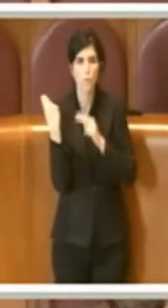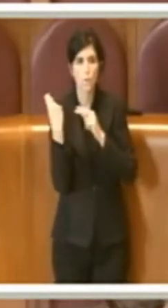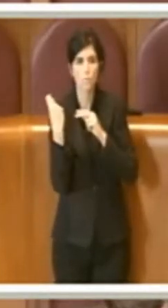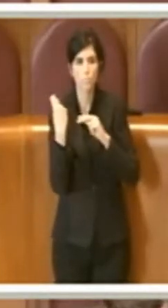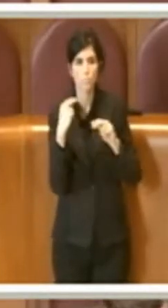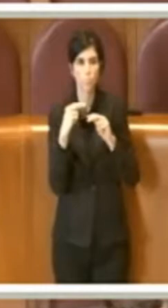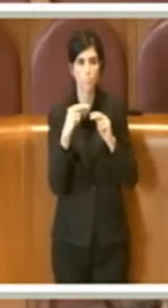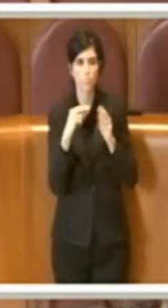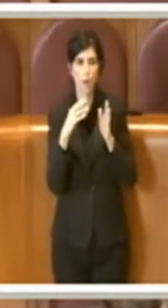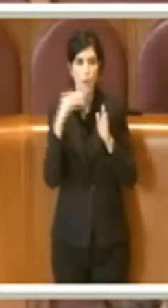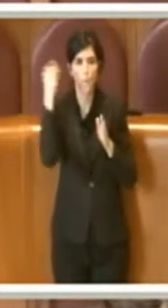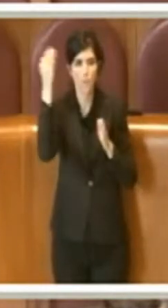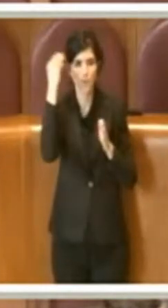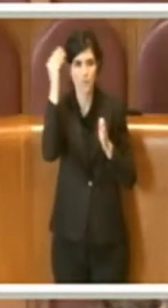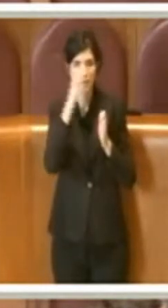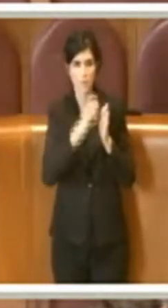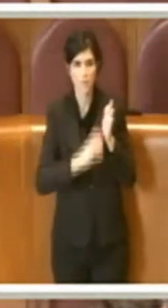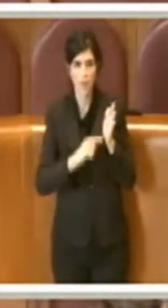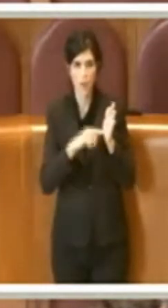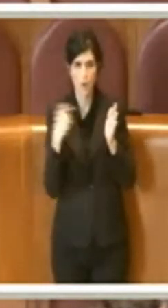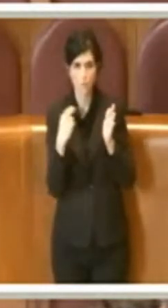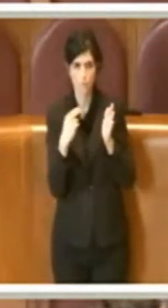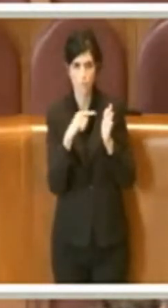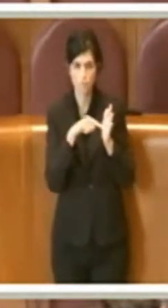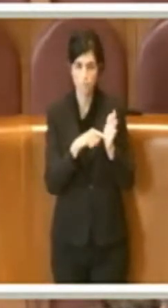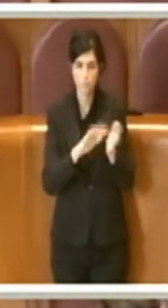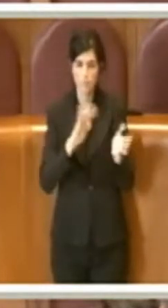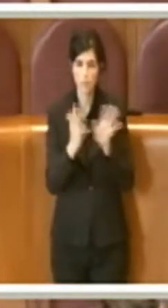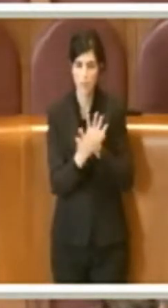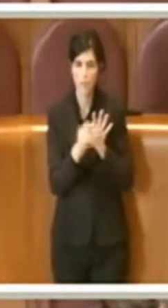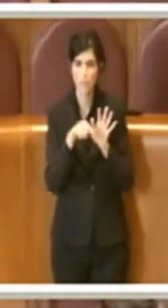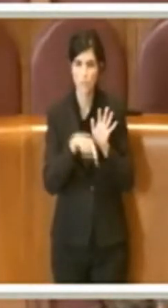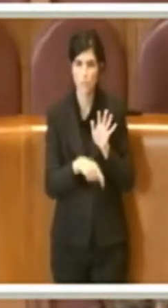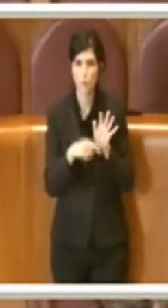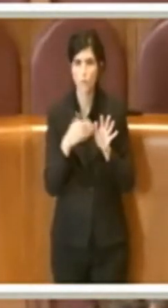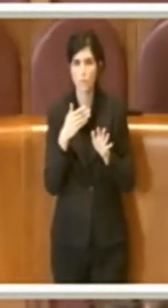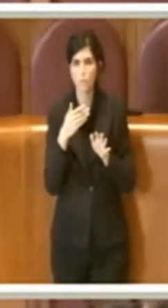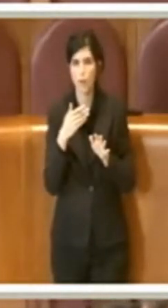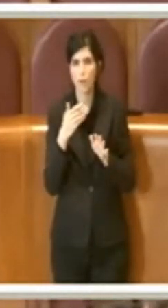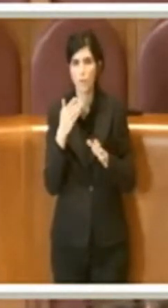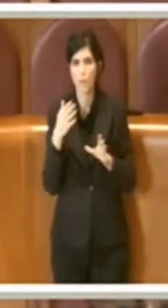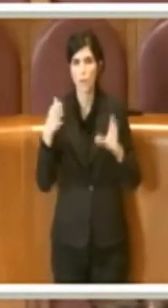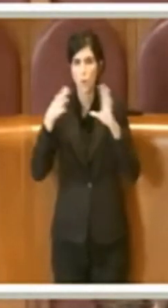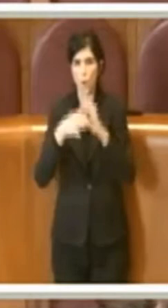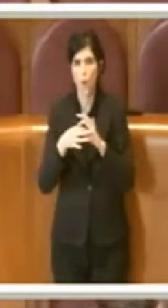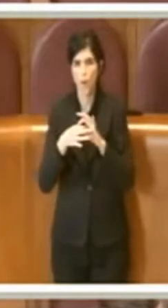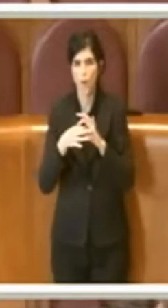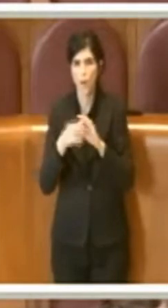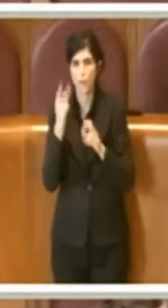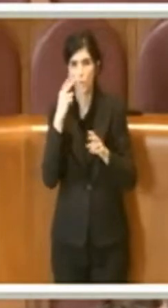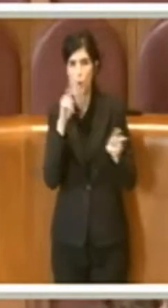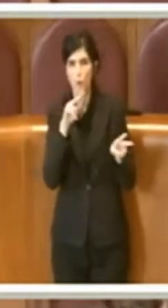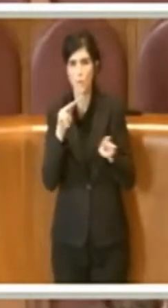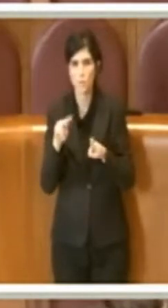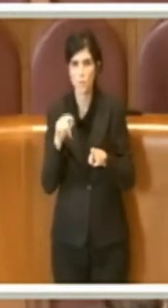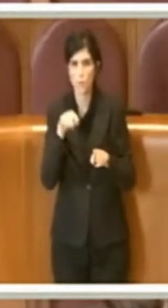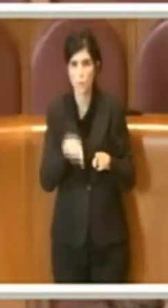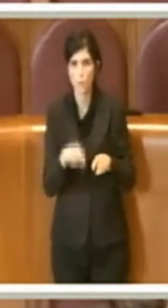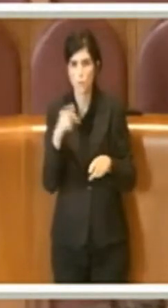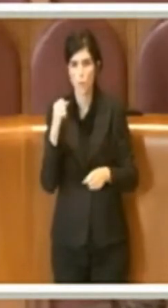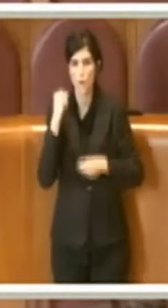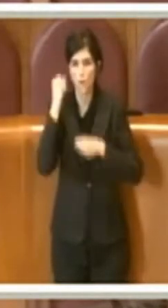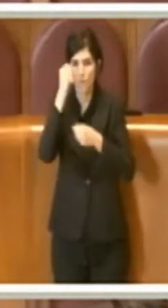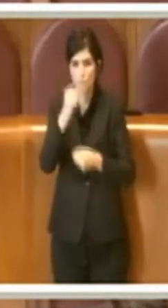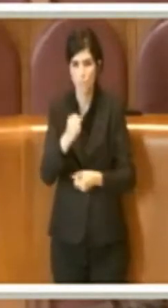trasformandolo proprio in conseguenza dell'istruttoria che era stata fatta sul reperimento e l'inibirazione dei fondi